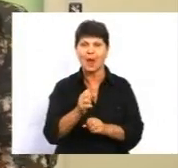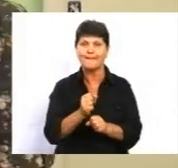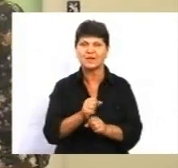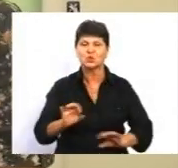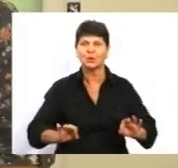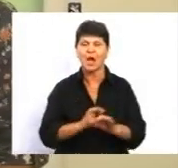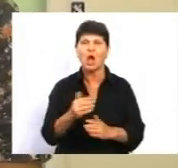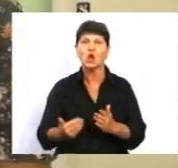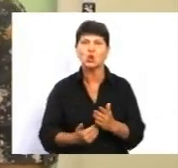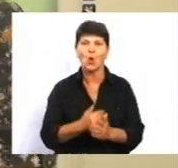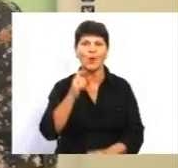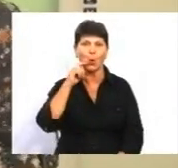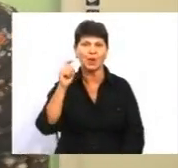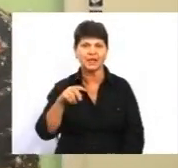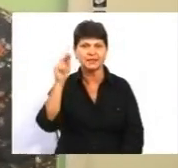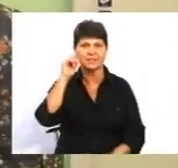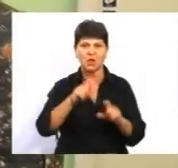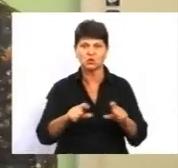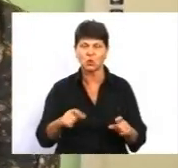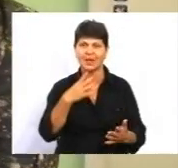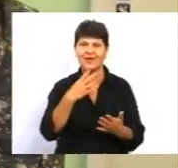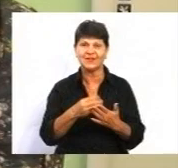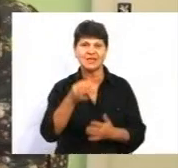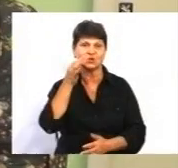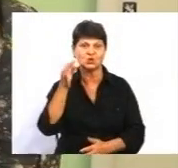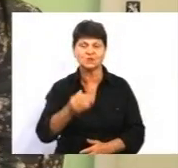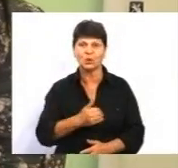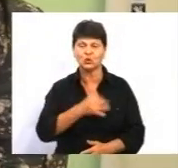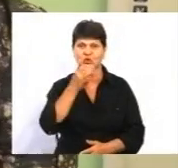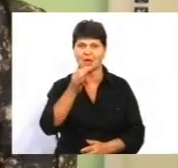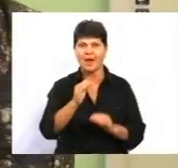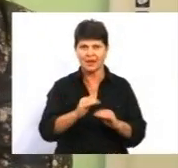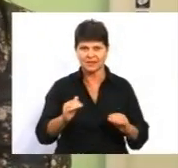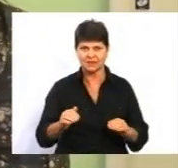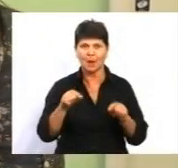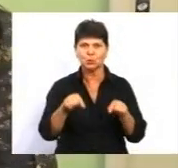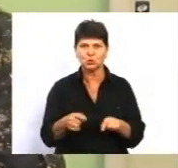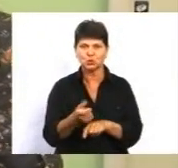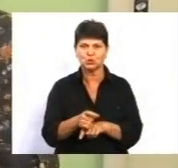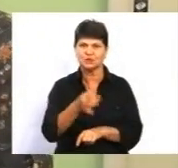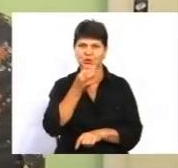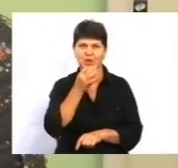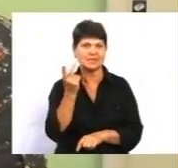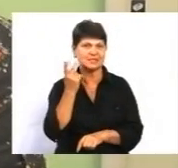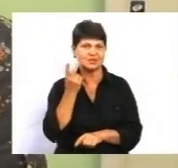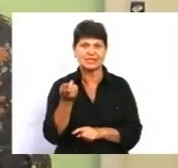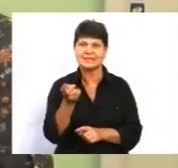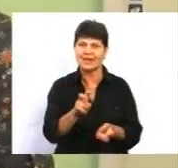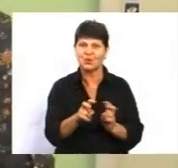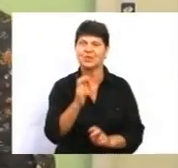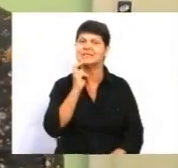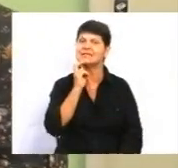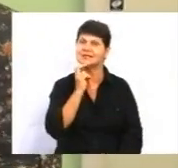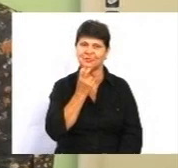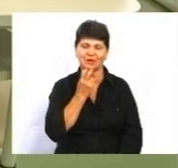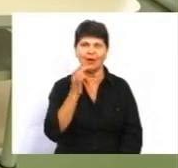українська школа». З власного досвіду хочу вам розказати, що дітям тут дуже подобається. Вони завжди заходять посміхнені і